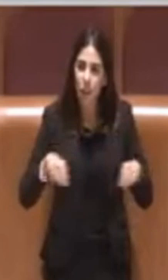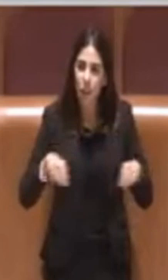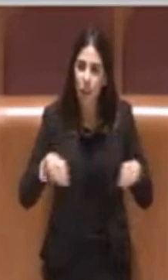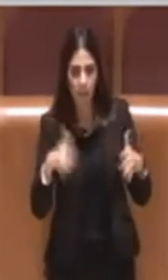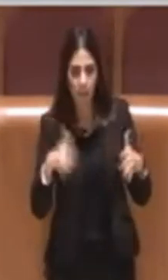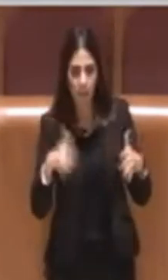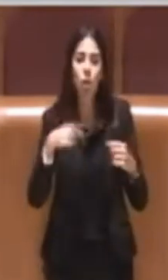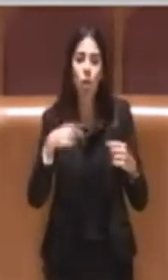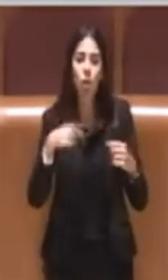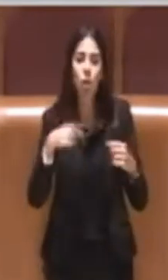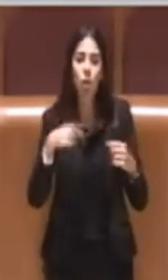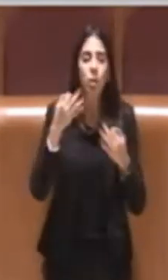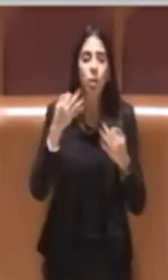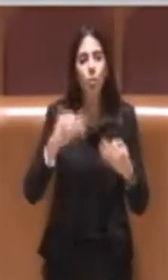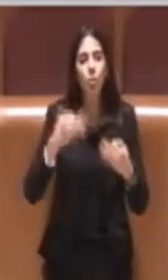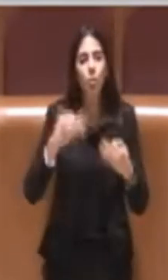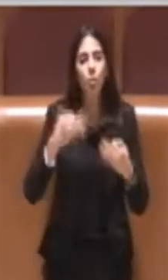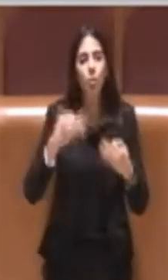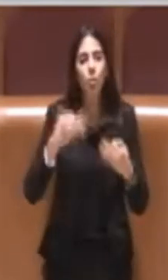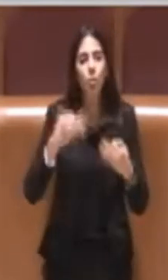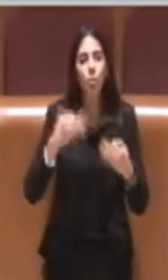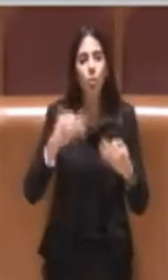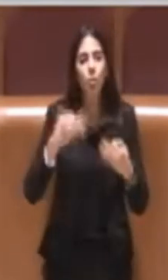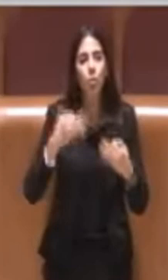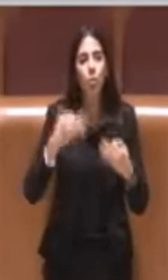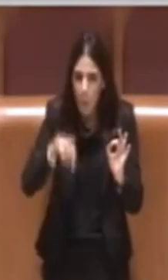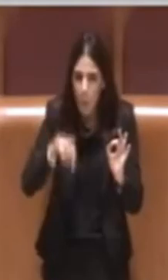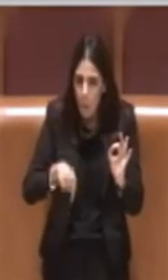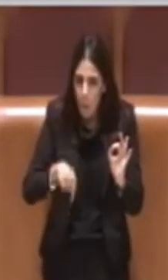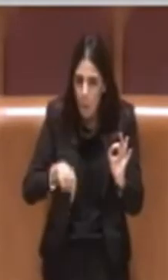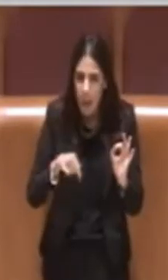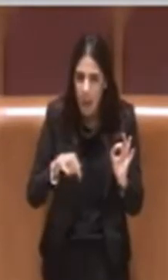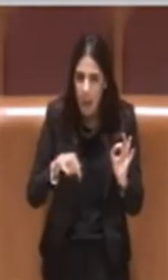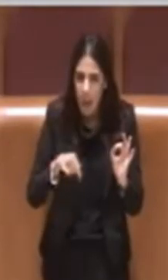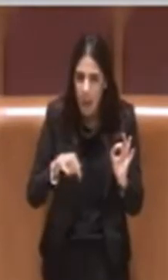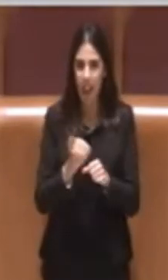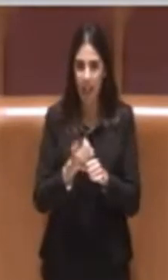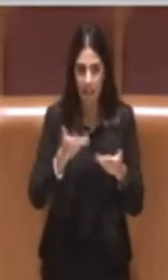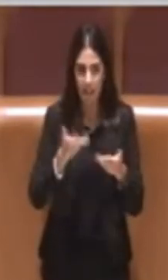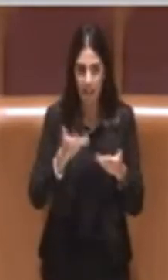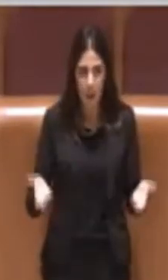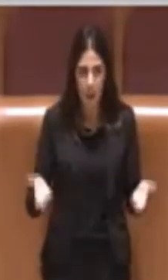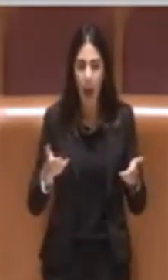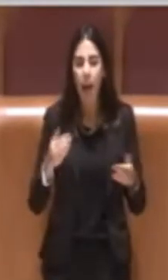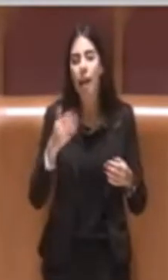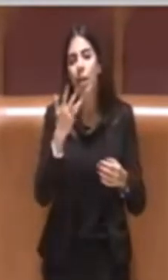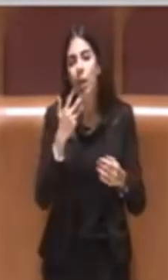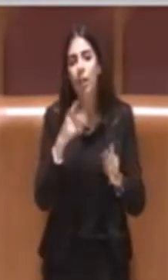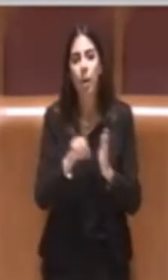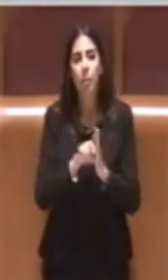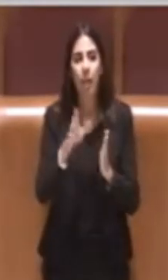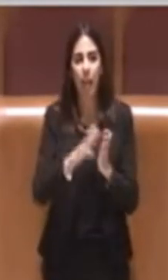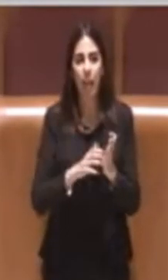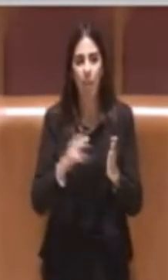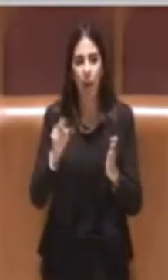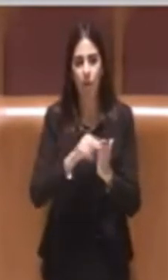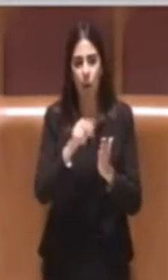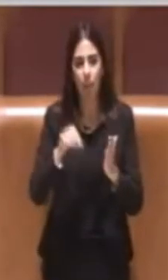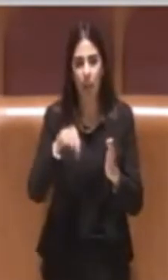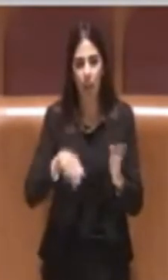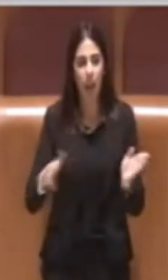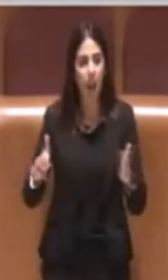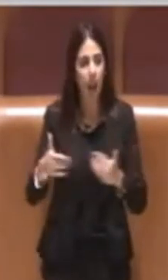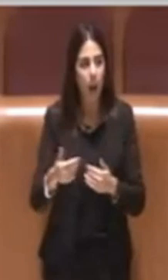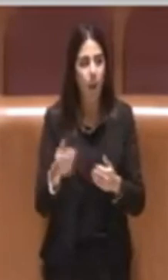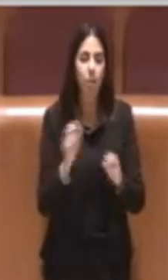proprio perché siamo qui a svolgere questo nostro mandato, votare la delibera in aula e quindi poter dire